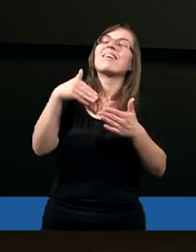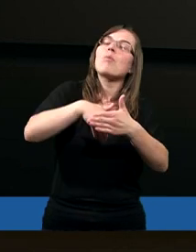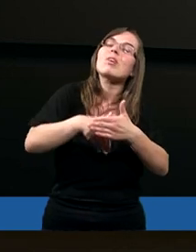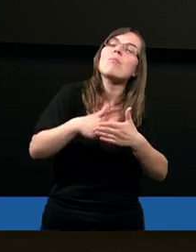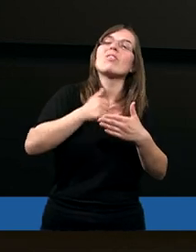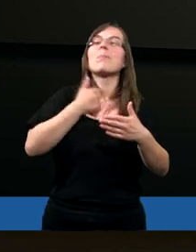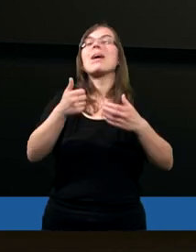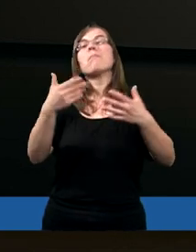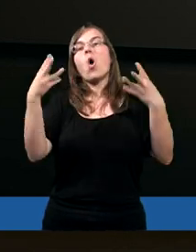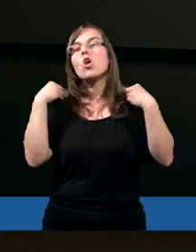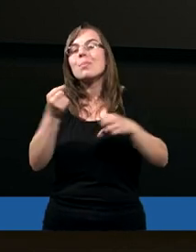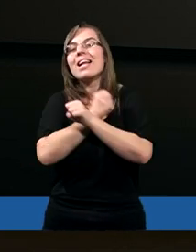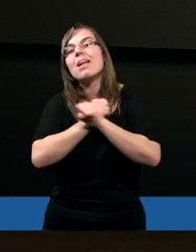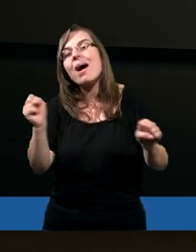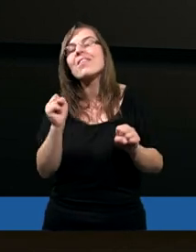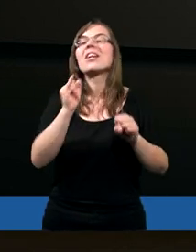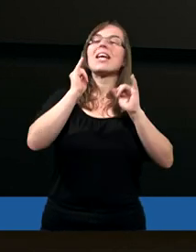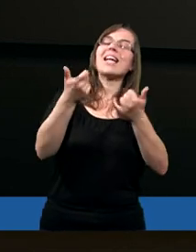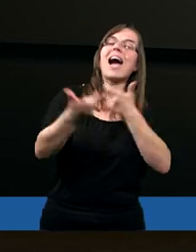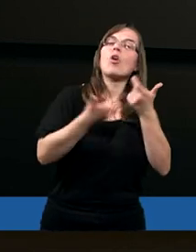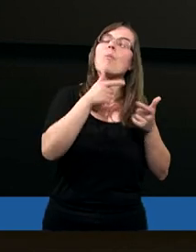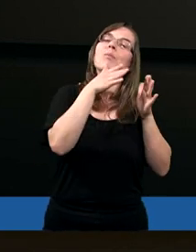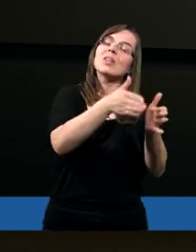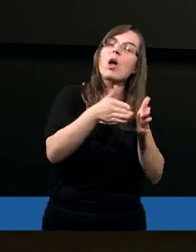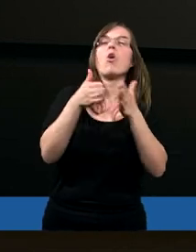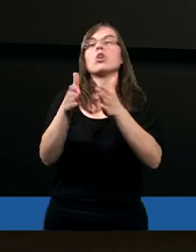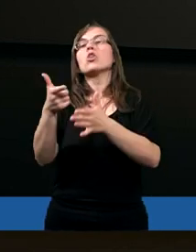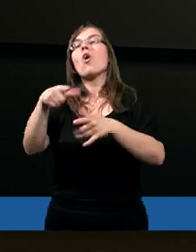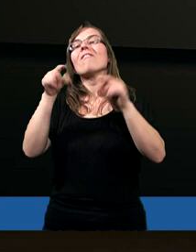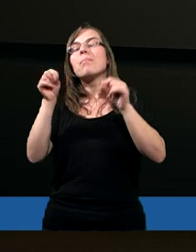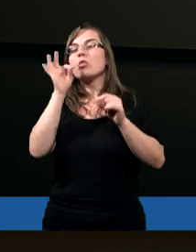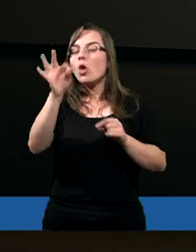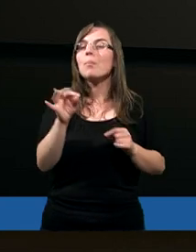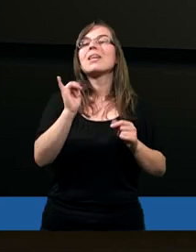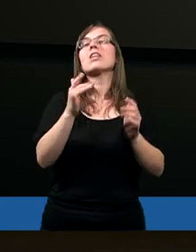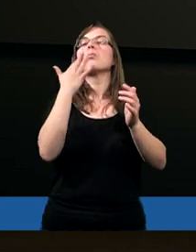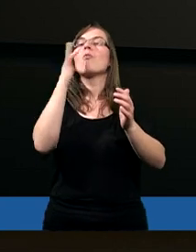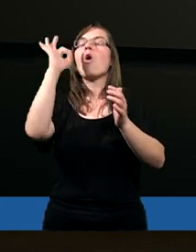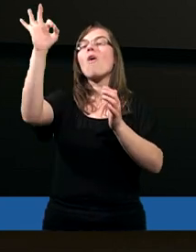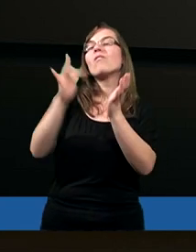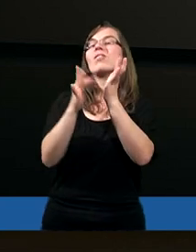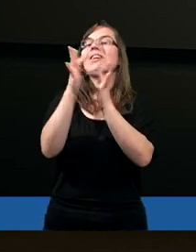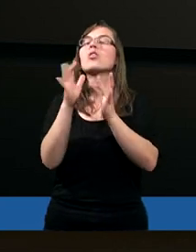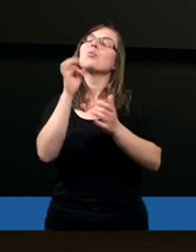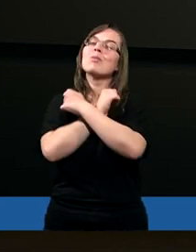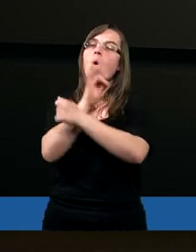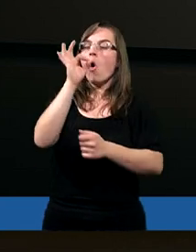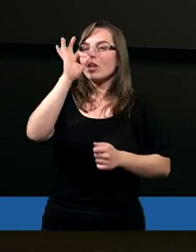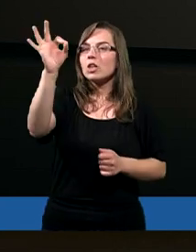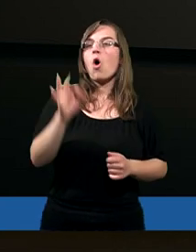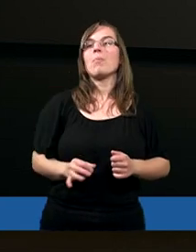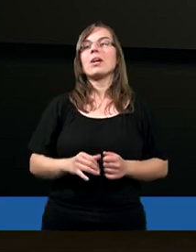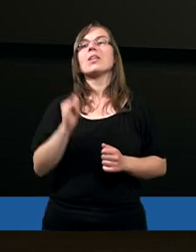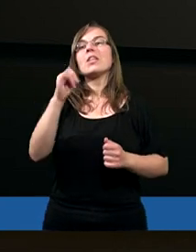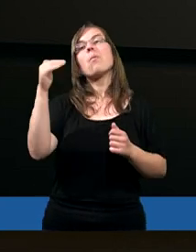zbawienia. To jest jeden z ważniejszych tekstów, które mówią o Mesjaszu, o Chrystusie, nawet w